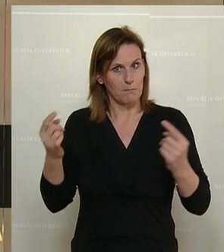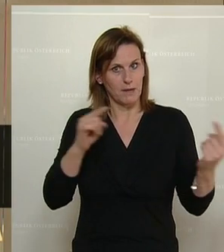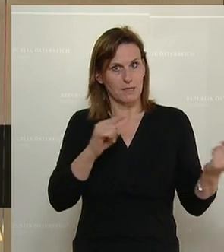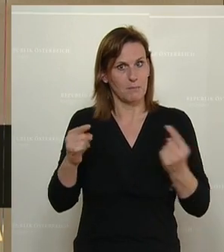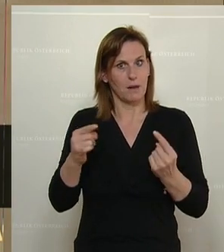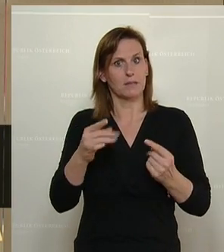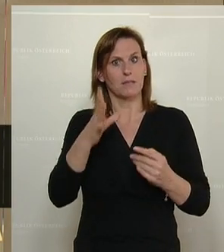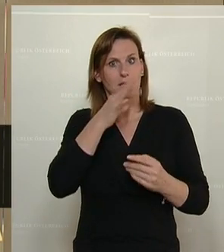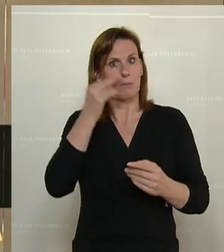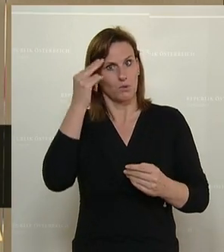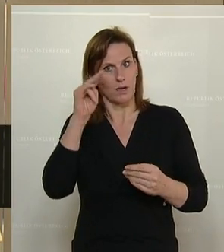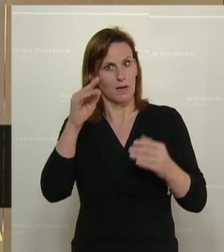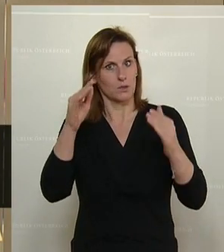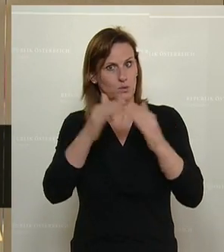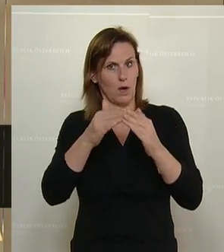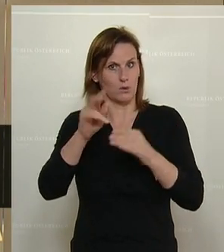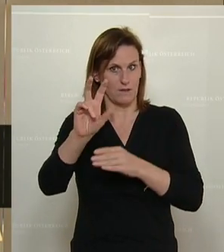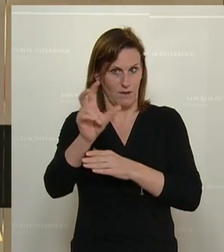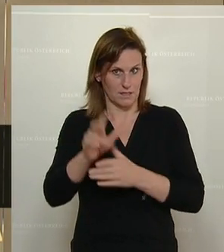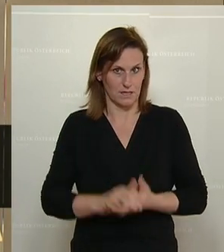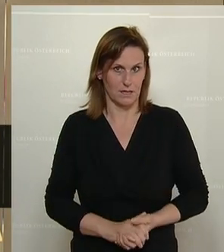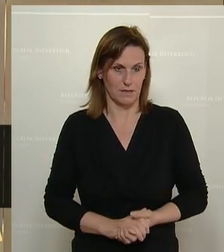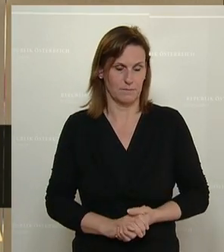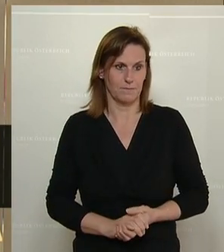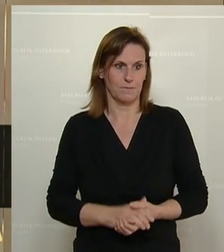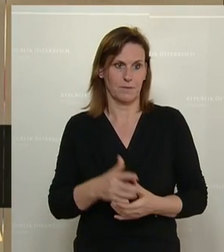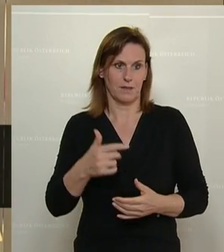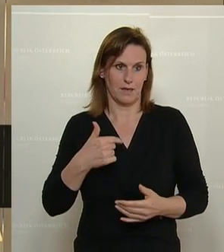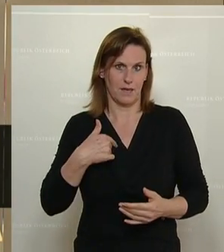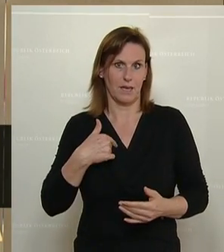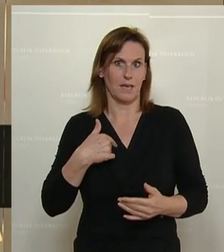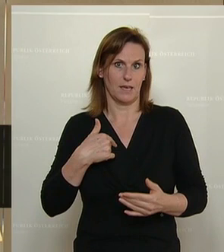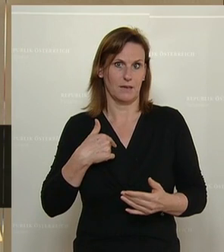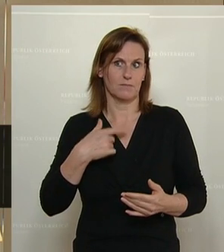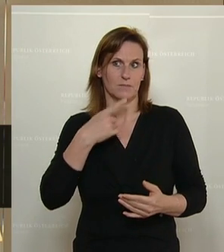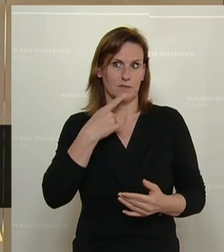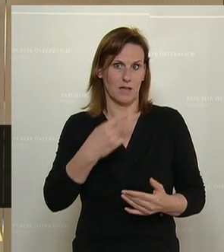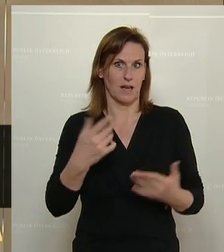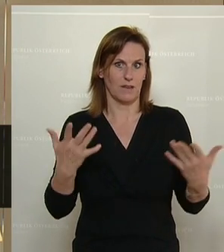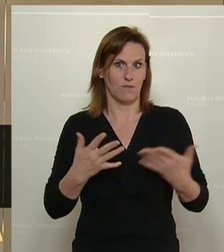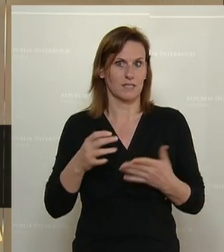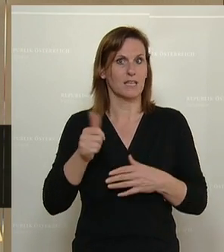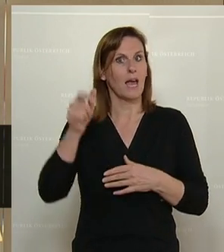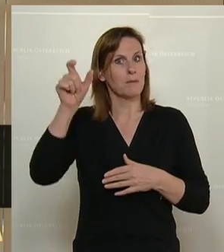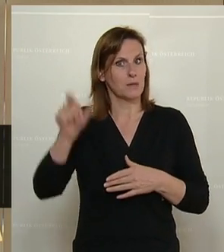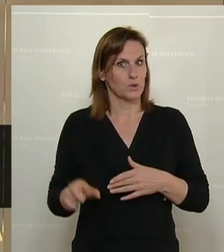den Bildschirmen, ich halte fest, ein Regierungsmitglied,